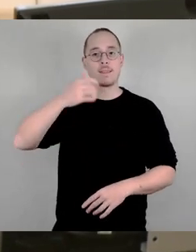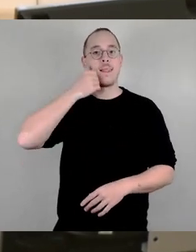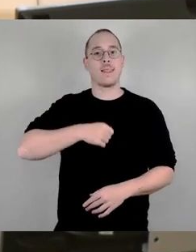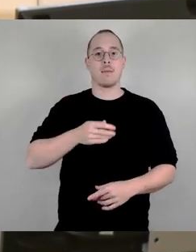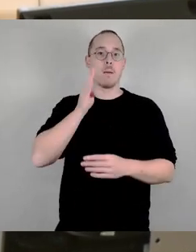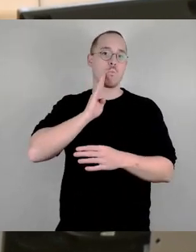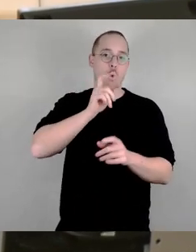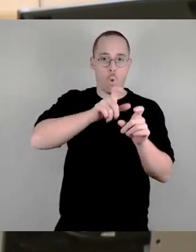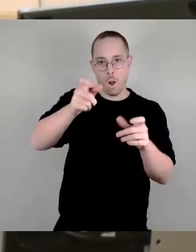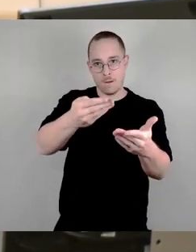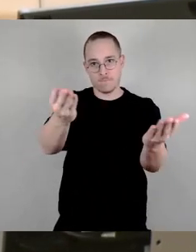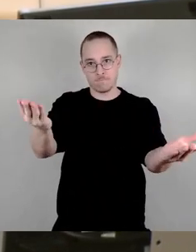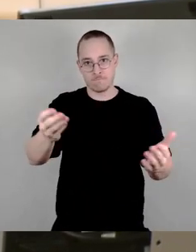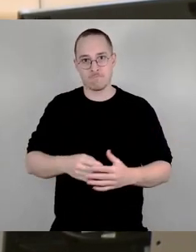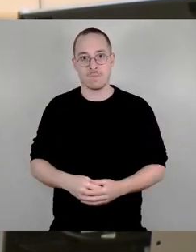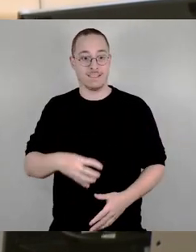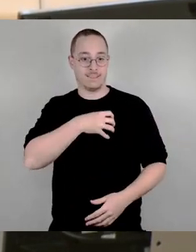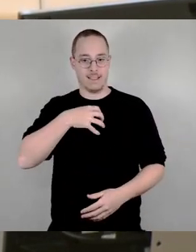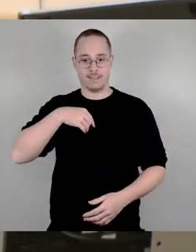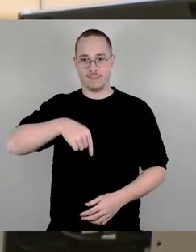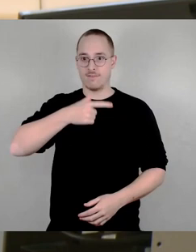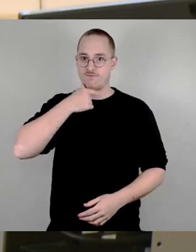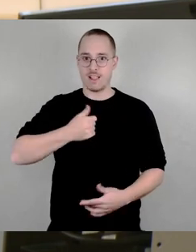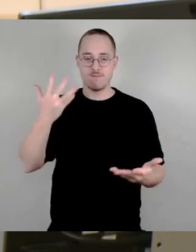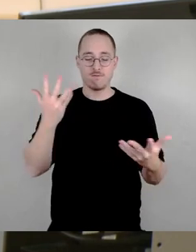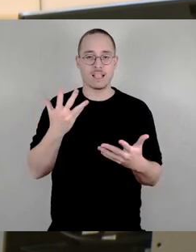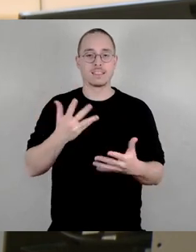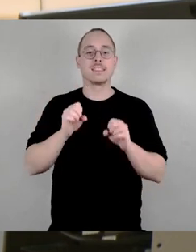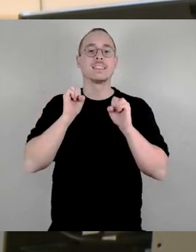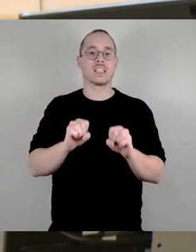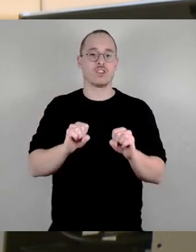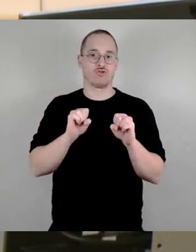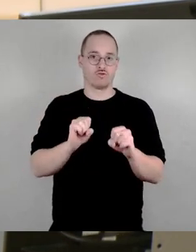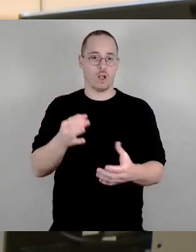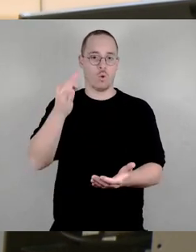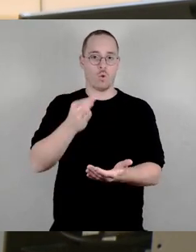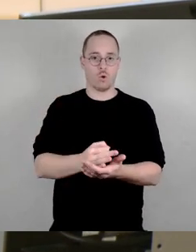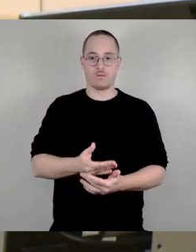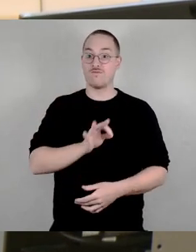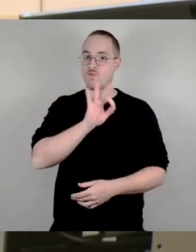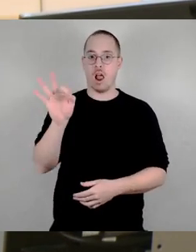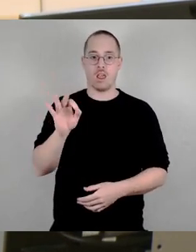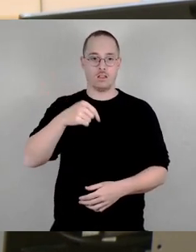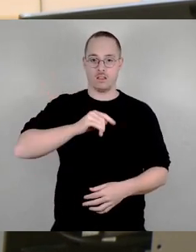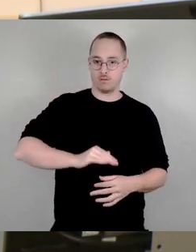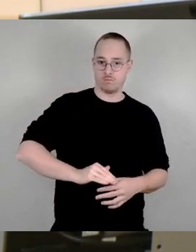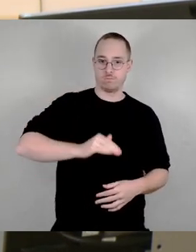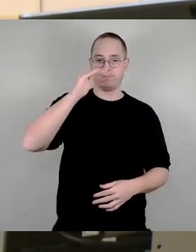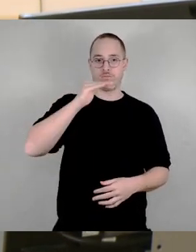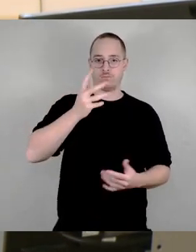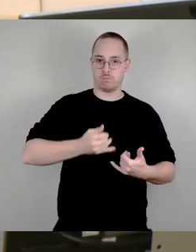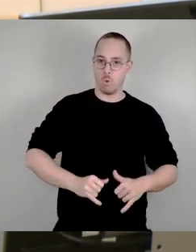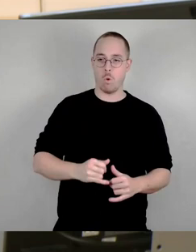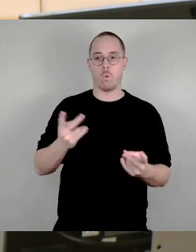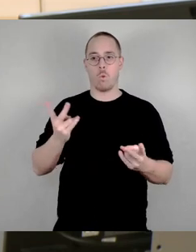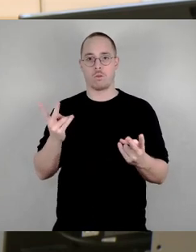sein. Ganz klar, für jeden, ob man ihm ansehen kann, dass er hier geboren ist oder ob man das nicht kann. Für